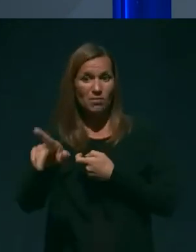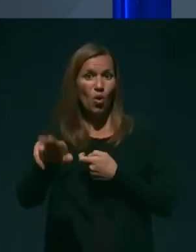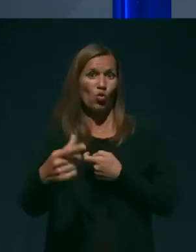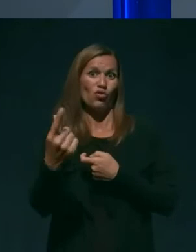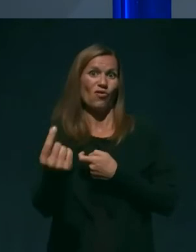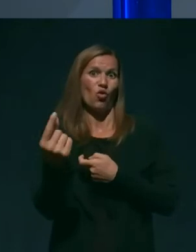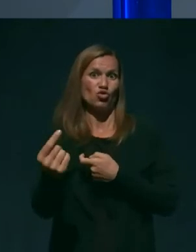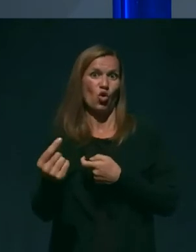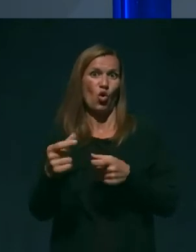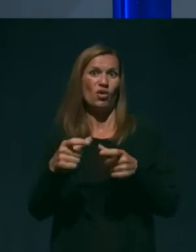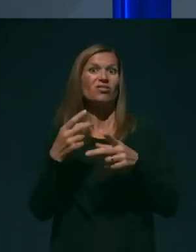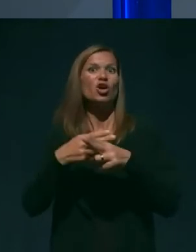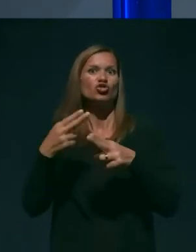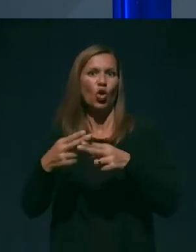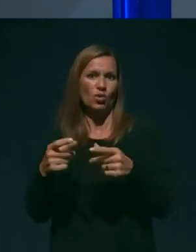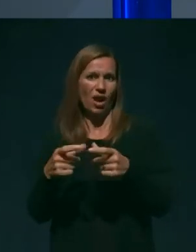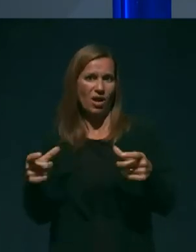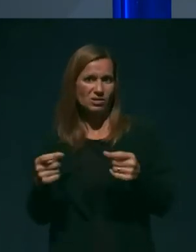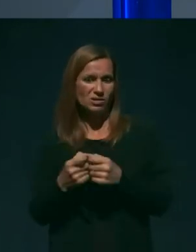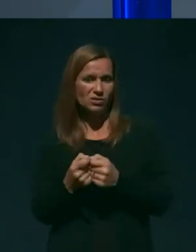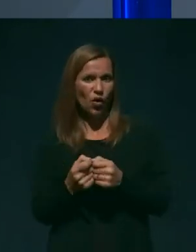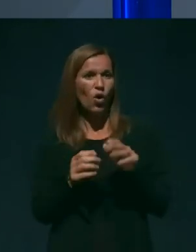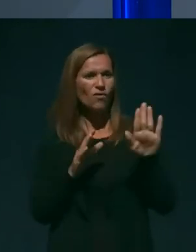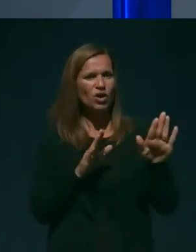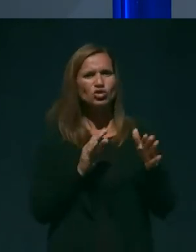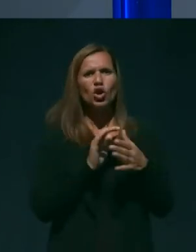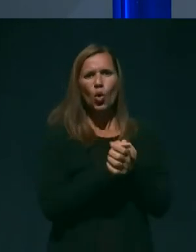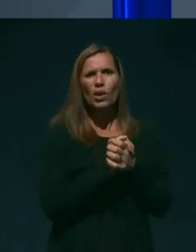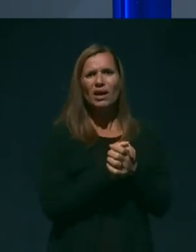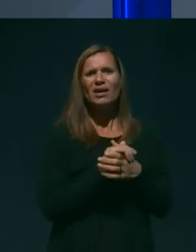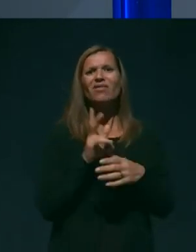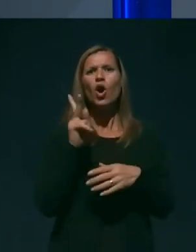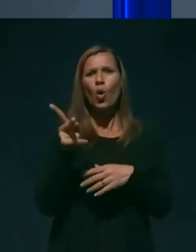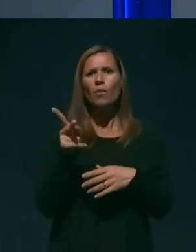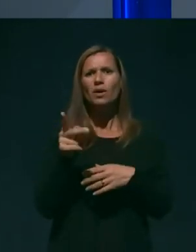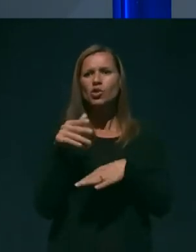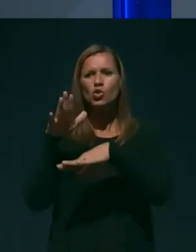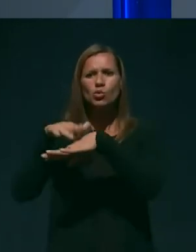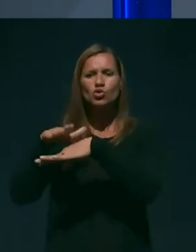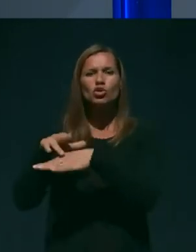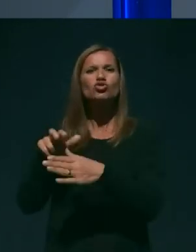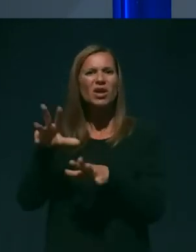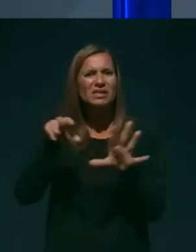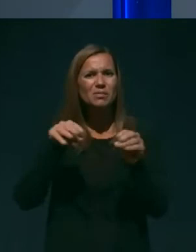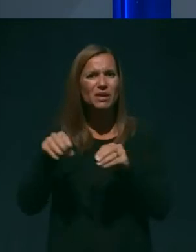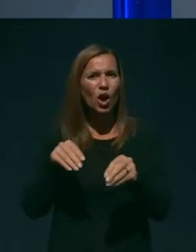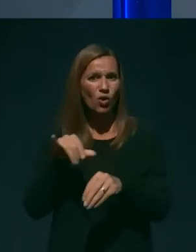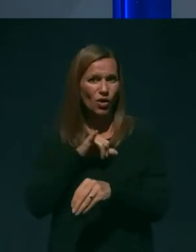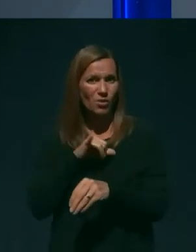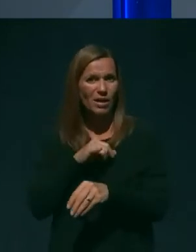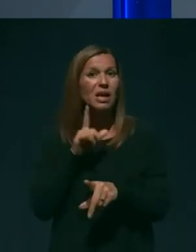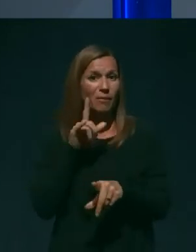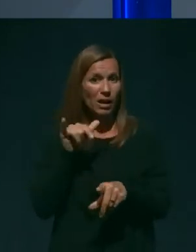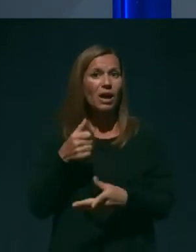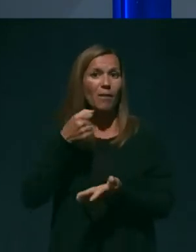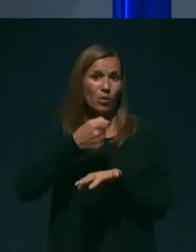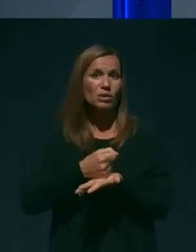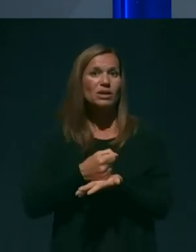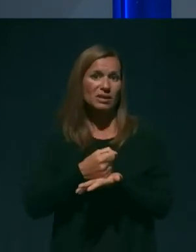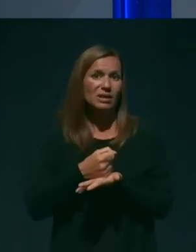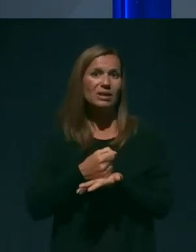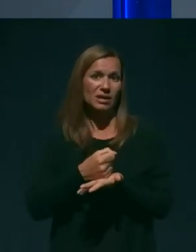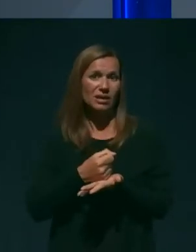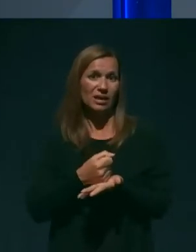Vaši kolegi z P.U. Koper so ponedelež sporočili, da še zbirajo informacije, potrdili pa so, da gre v teh